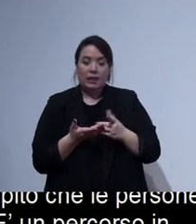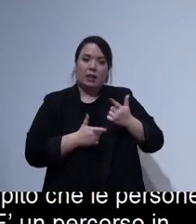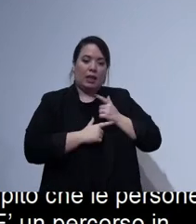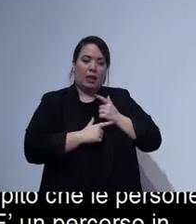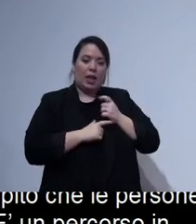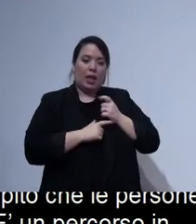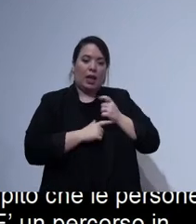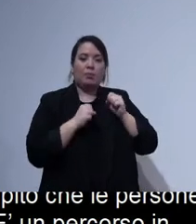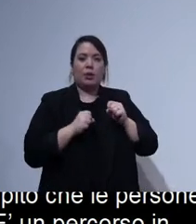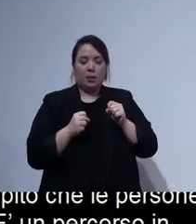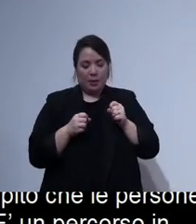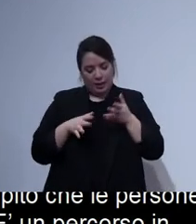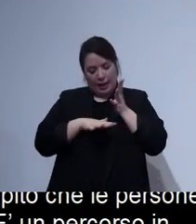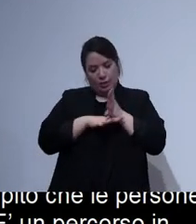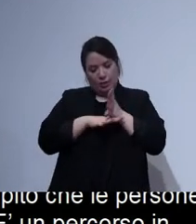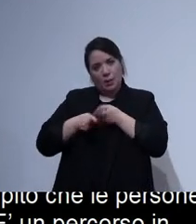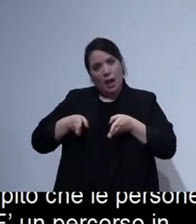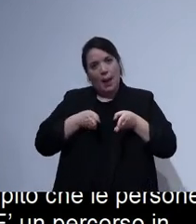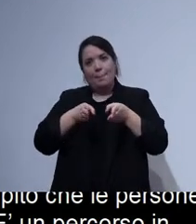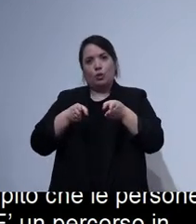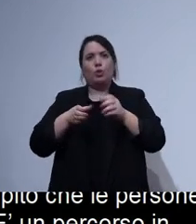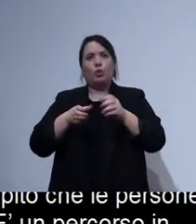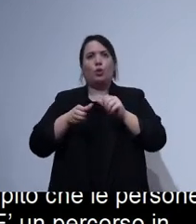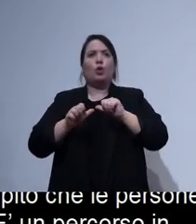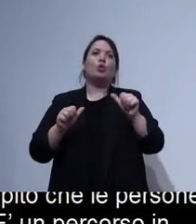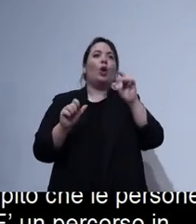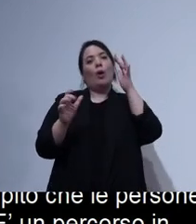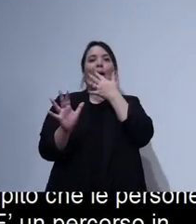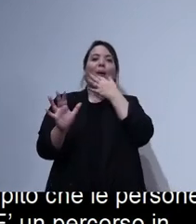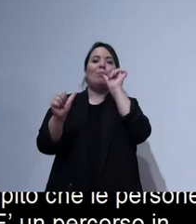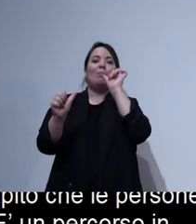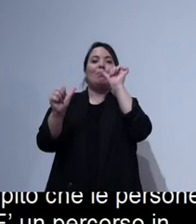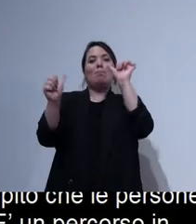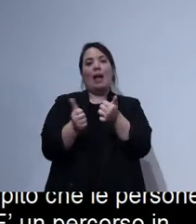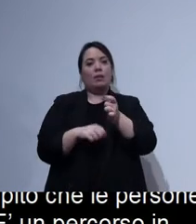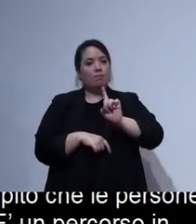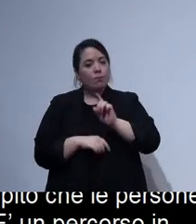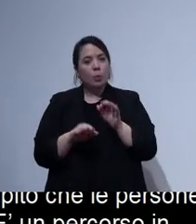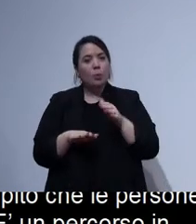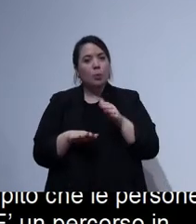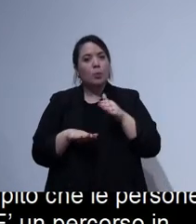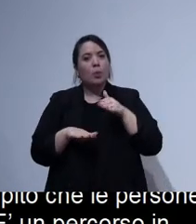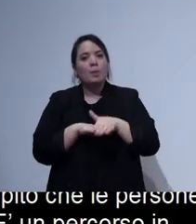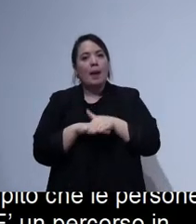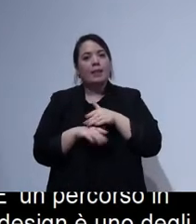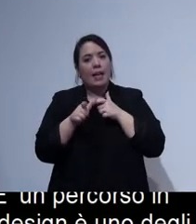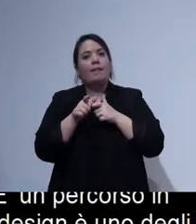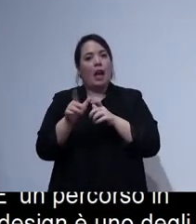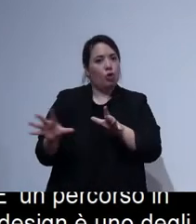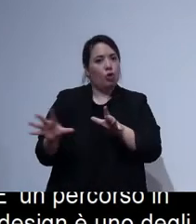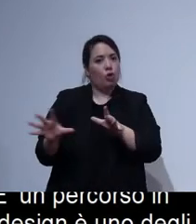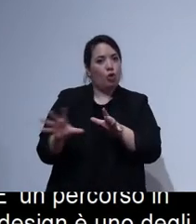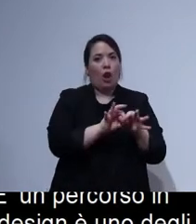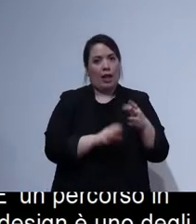influisce e non è solamente una questione estetica, ma influisce sull'esperienza di viaggio. Questo è da parte mia dell